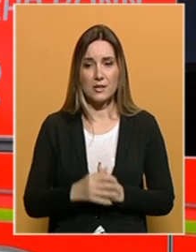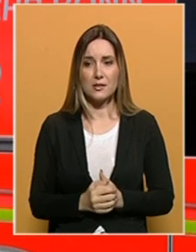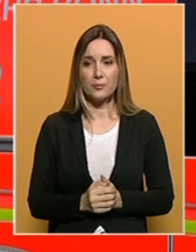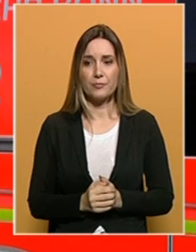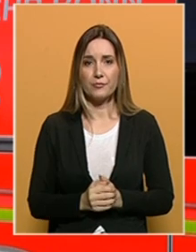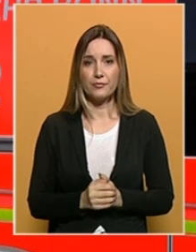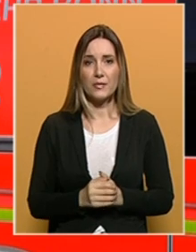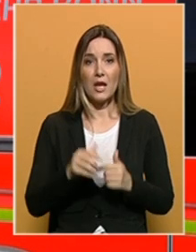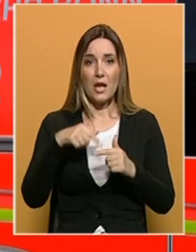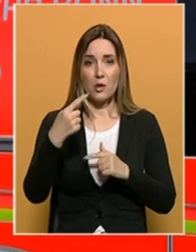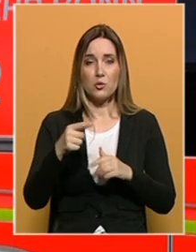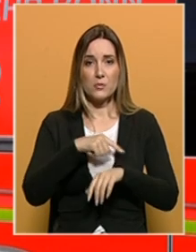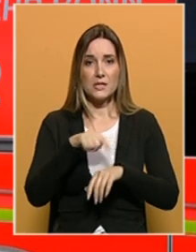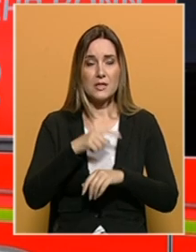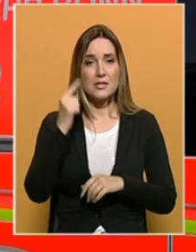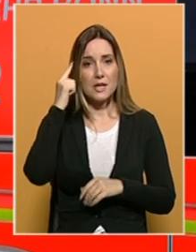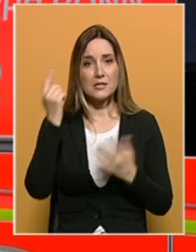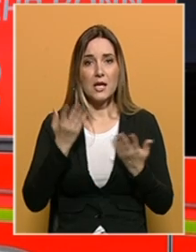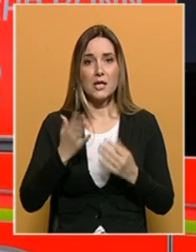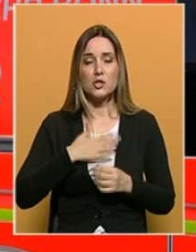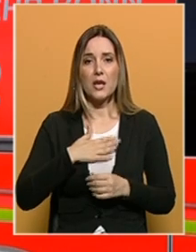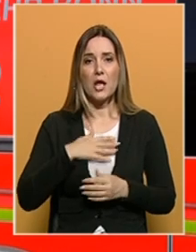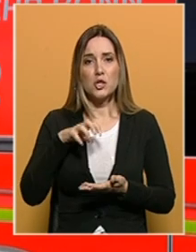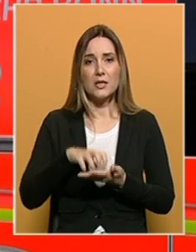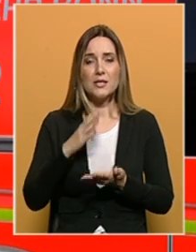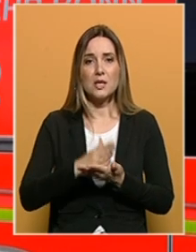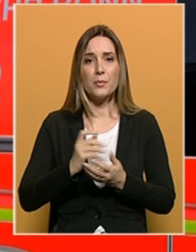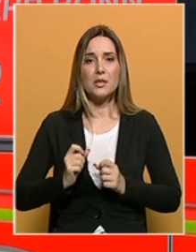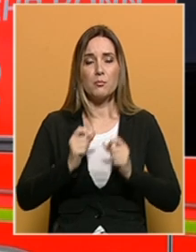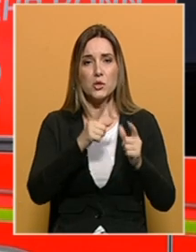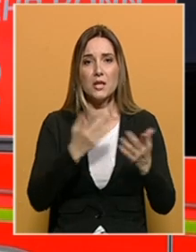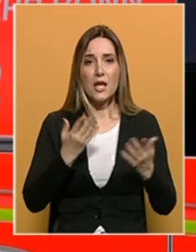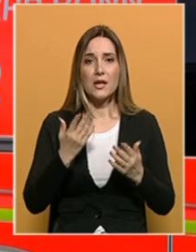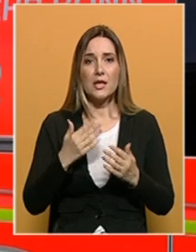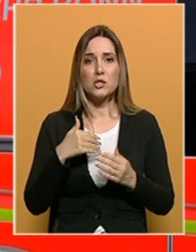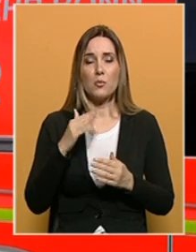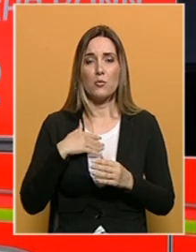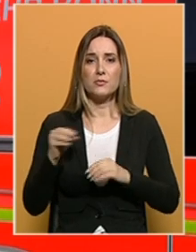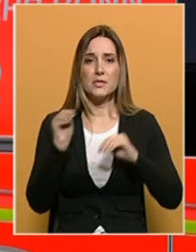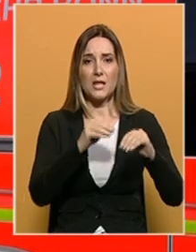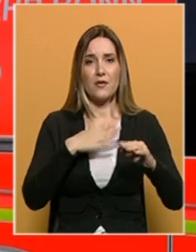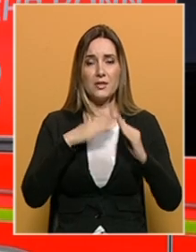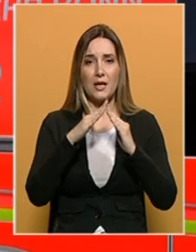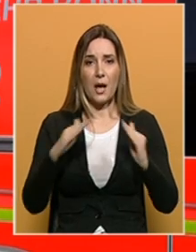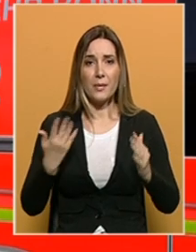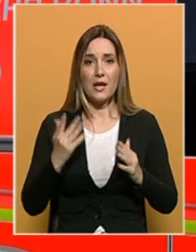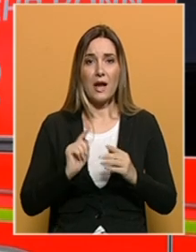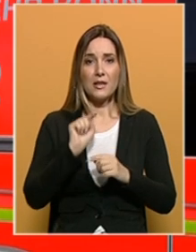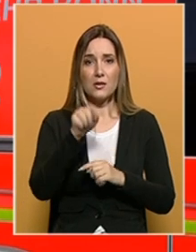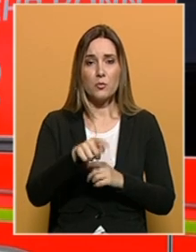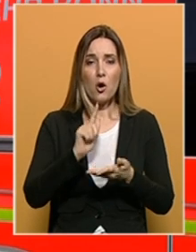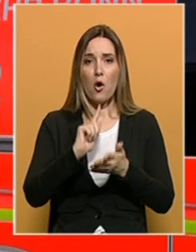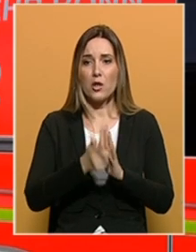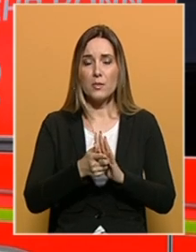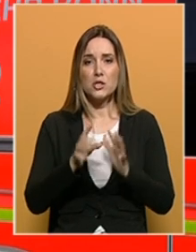U idućim satima saznaćemo gdje će naše jedinice biti poslane i gdje ćemo postaviti naš kamp. Kada stignemo, odmah ćemo se